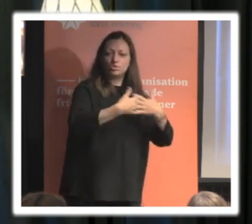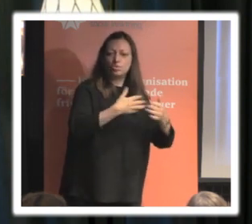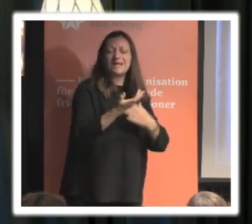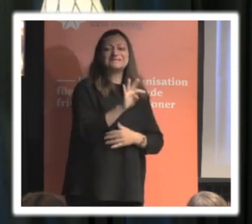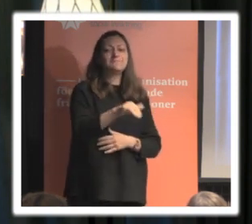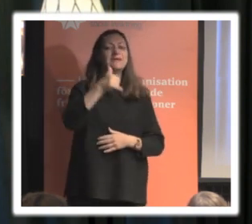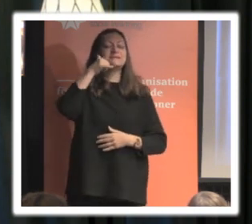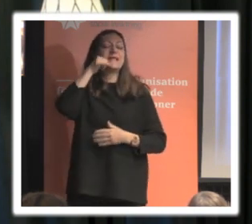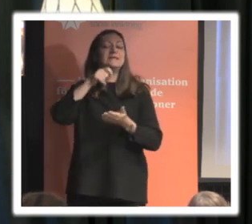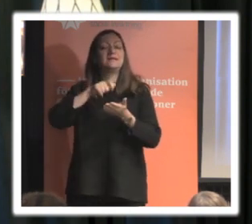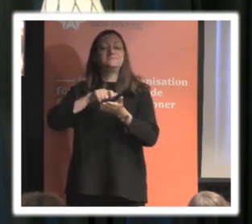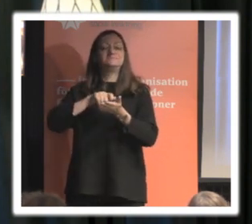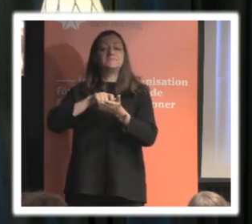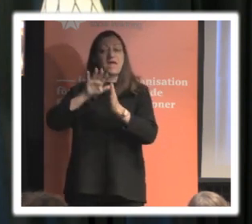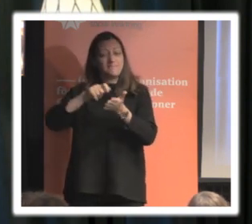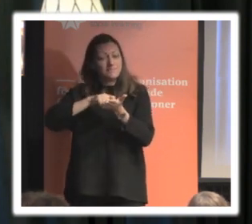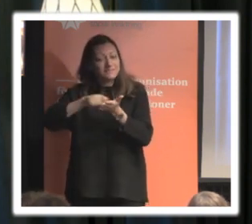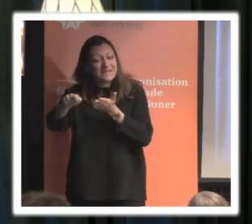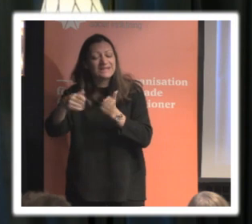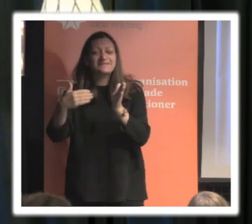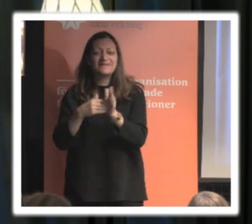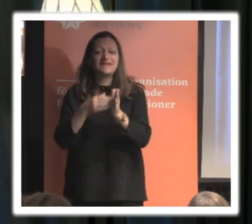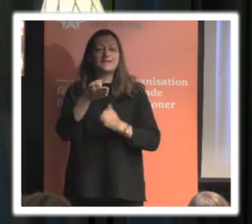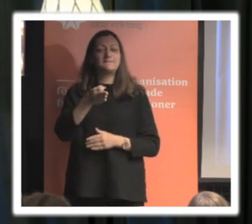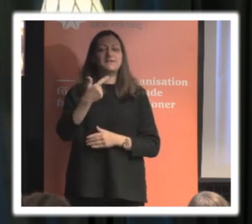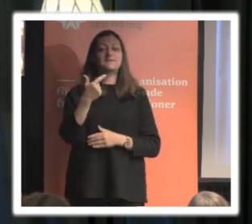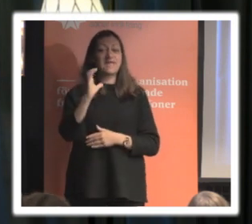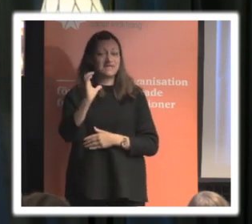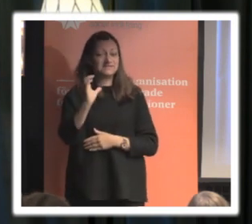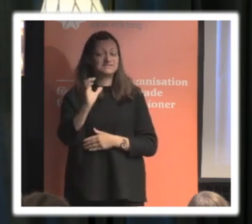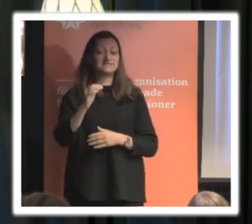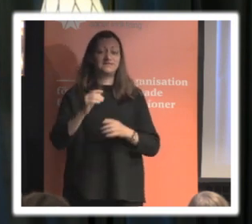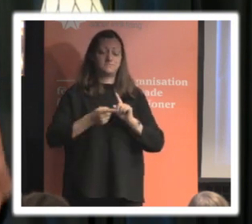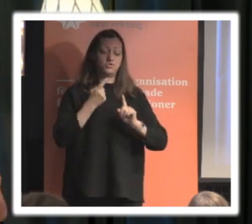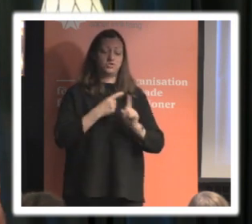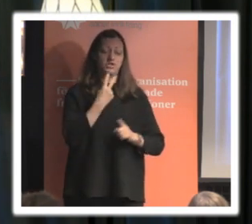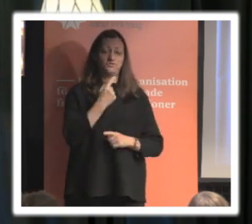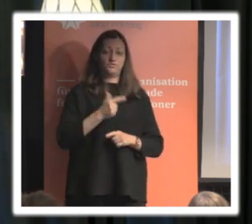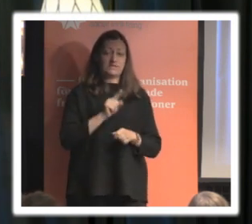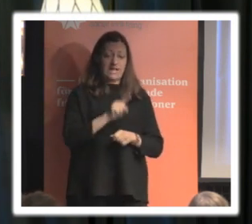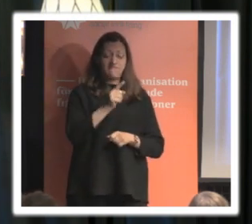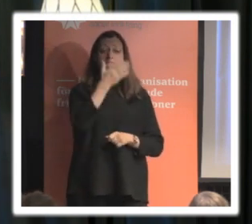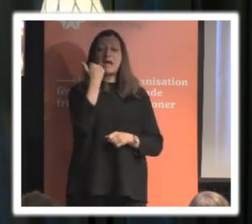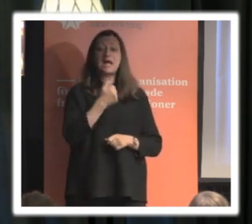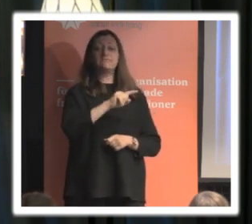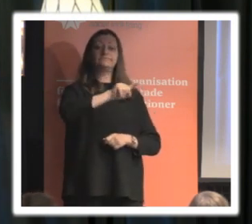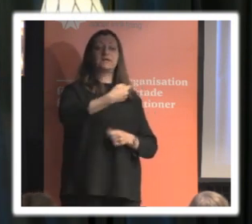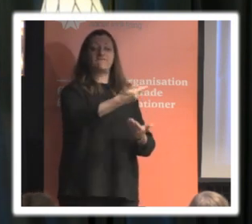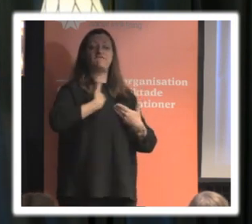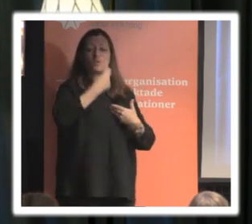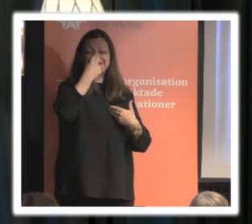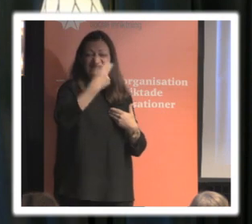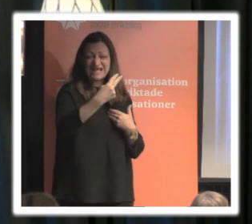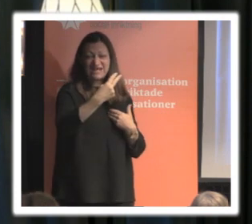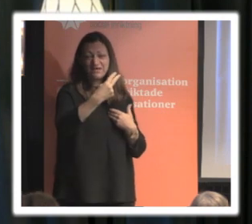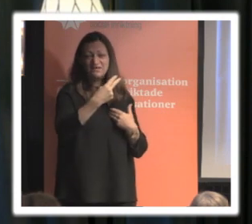redan rapporterat integritetsincidenter till Post- och telestyrelsen sedan 2011 man kan begära ut sådana integritetsincidentrapporter från Post- och